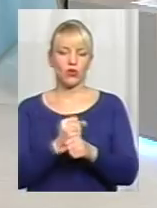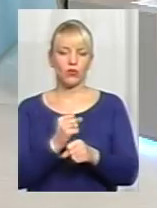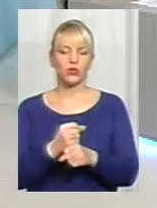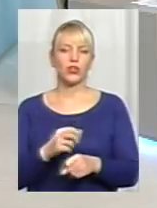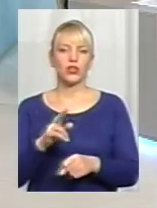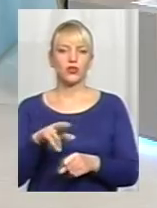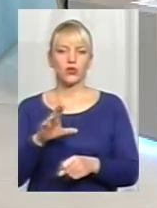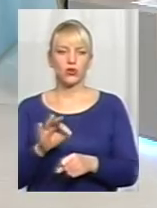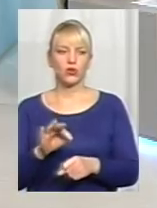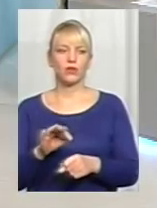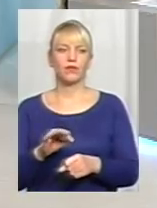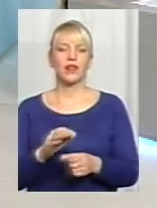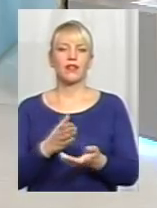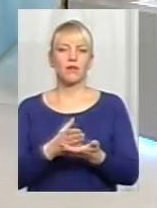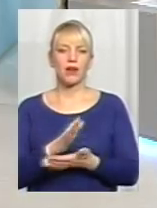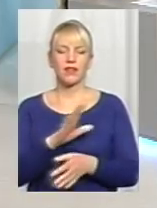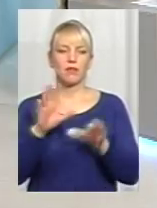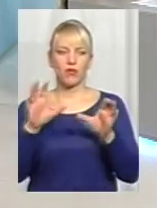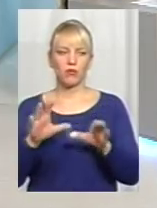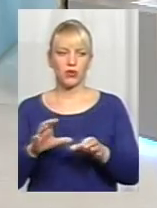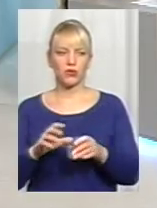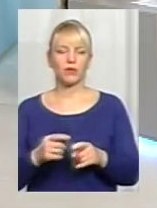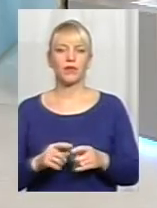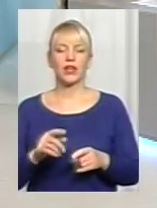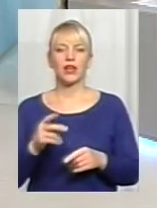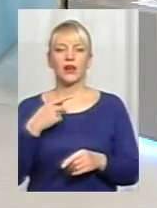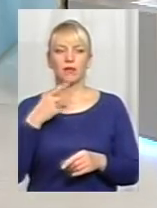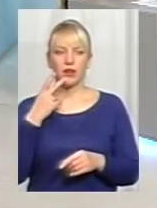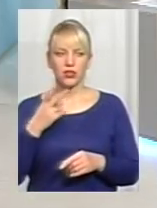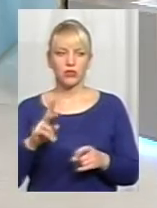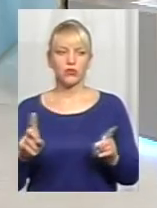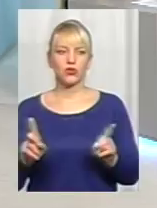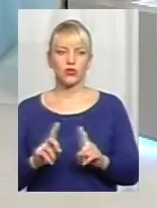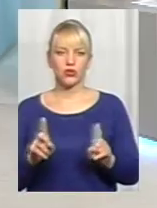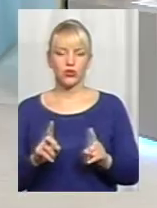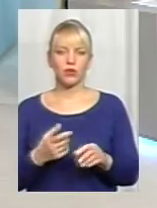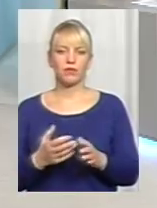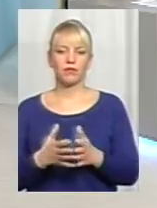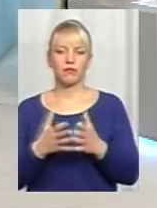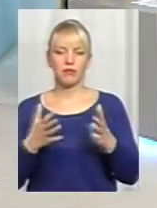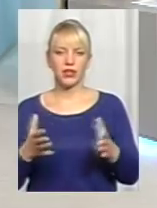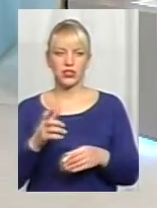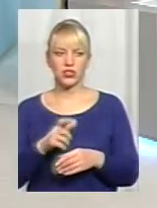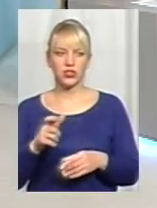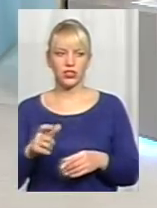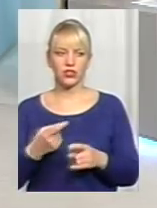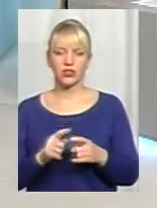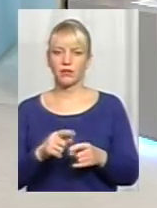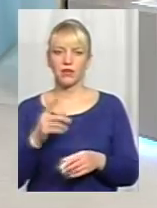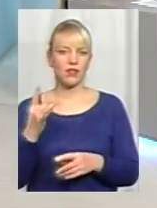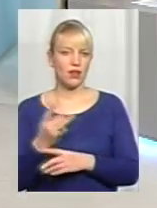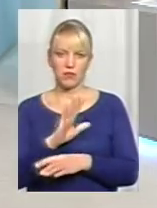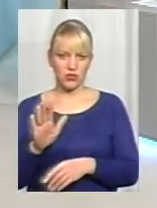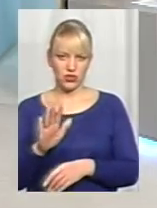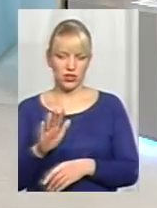правомірної поведінки. Як ми бачимо вже з тенденцією, що більшість, вже деякі засуджені. Що ці в'язні не перший раз?